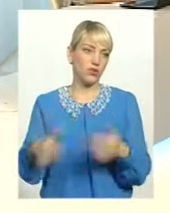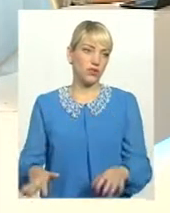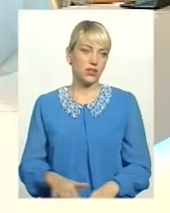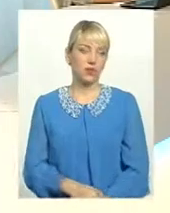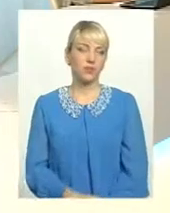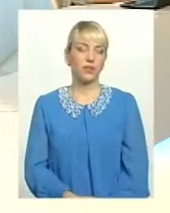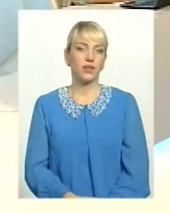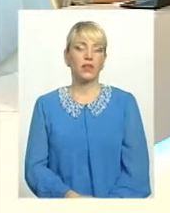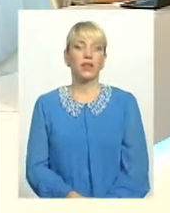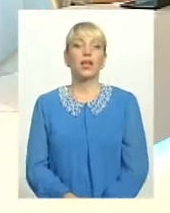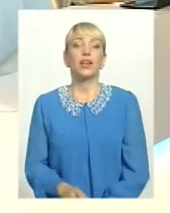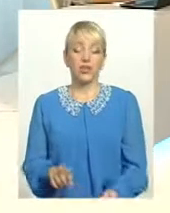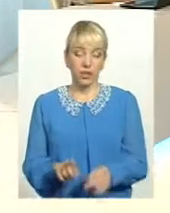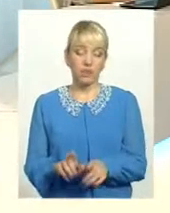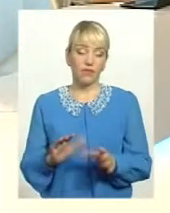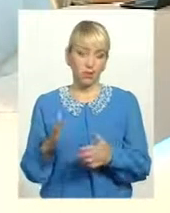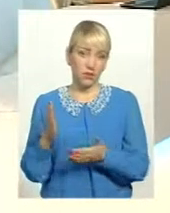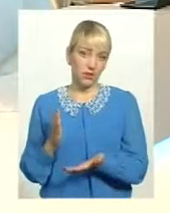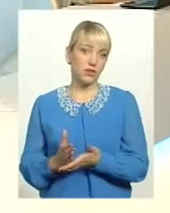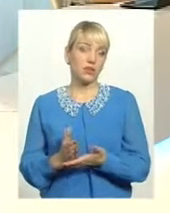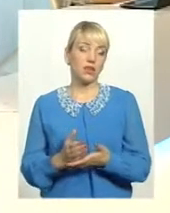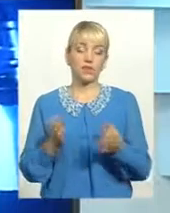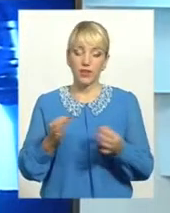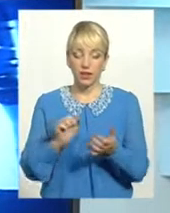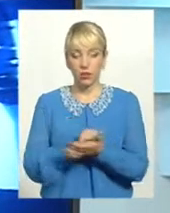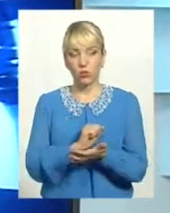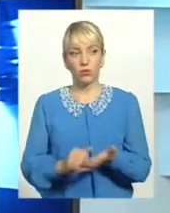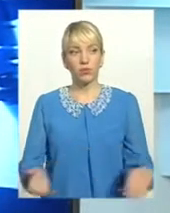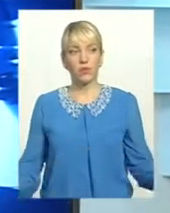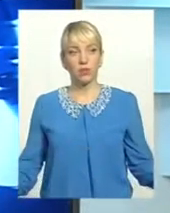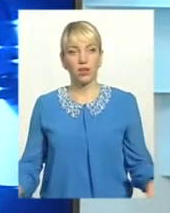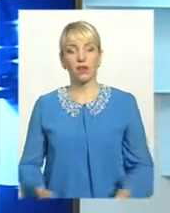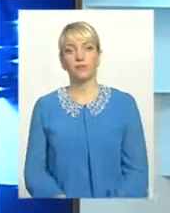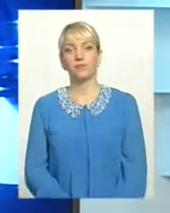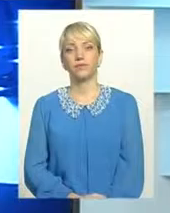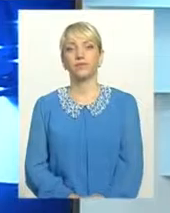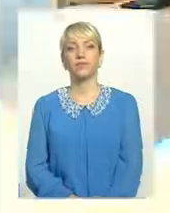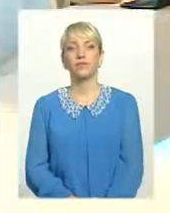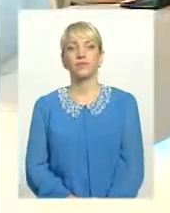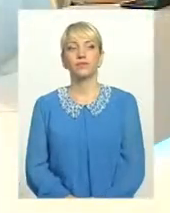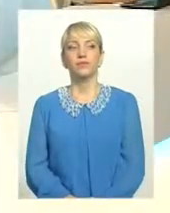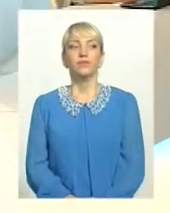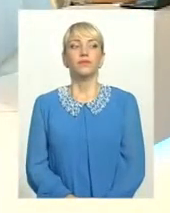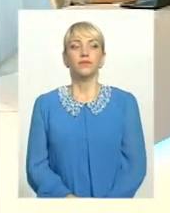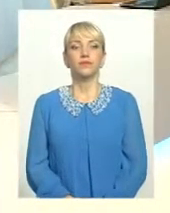Так. І такі випадки, так, допомогти, практично, немає можливості. Ніяких документів немає. Так само.